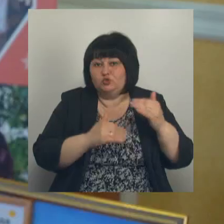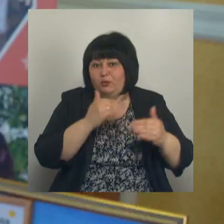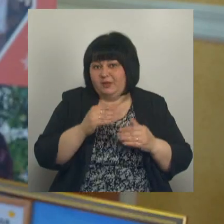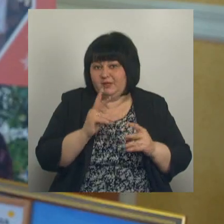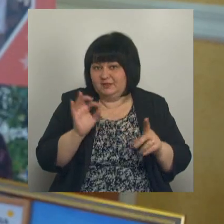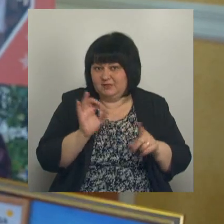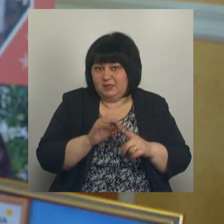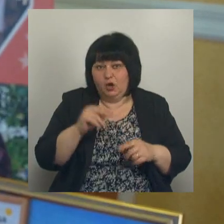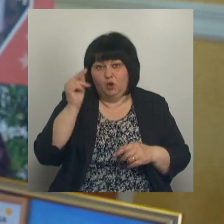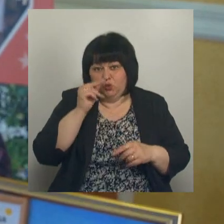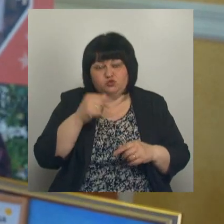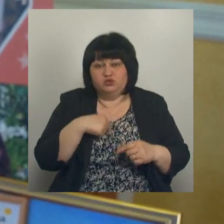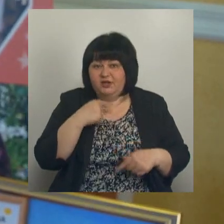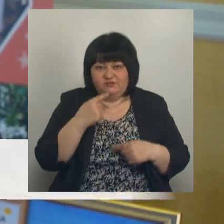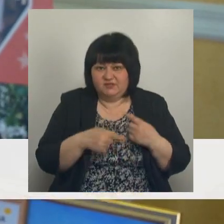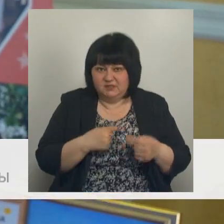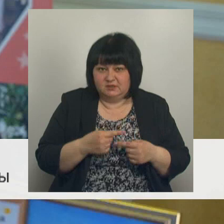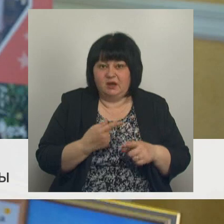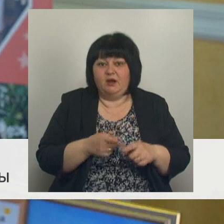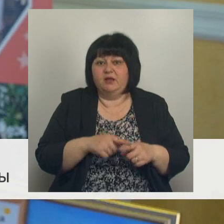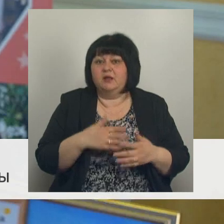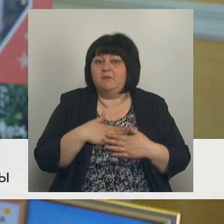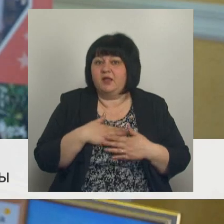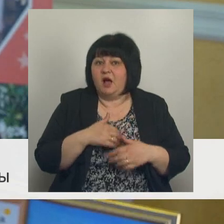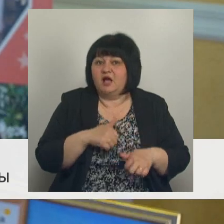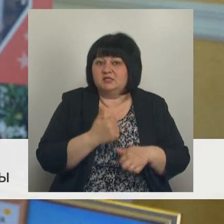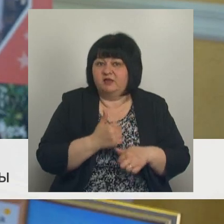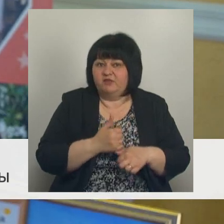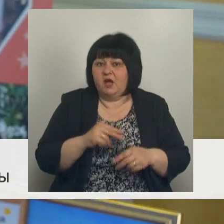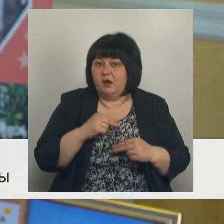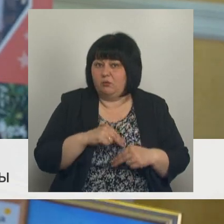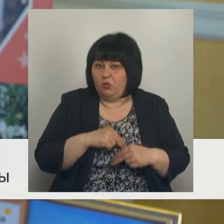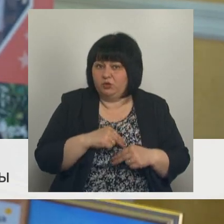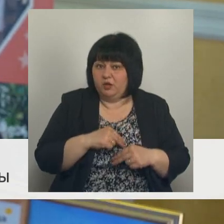цели. Учусь я всегда. Это моя основная, скажем так, работа.